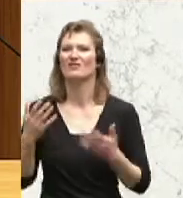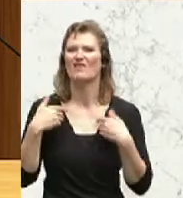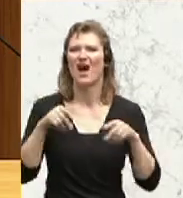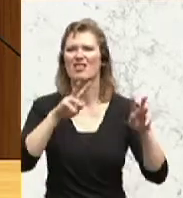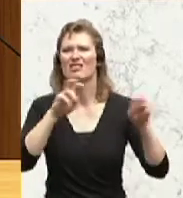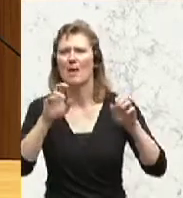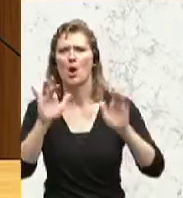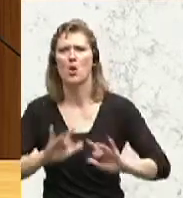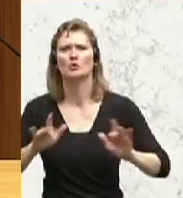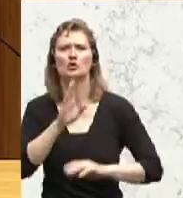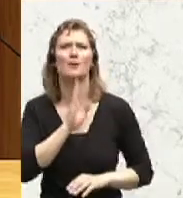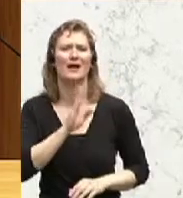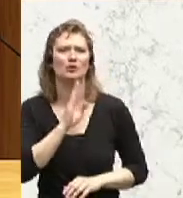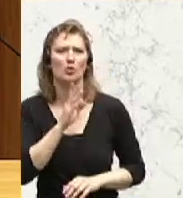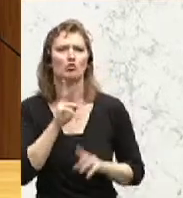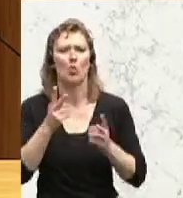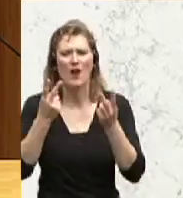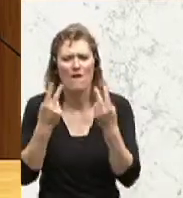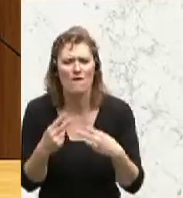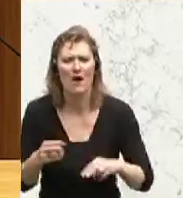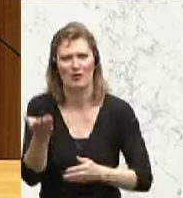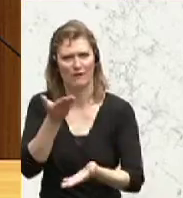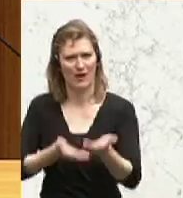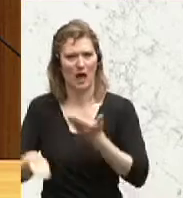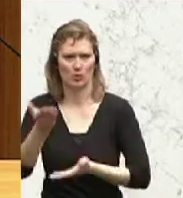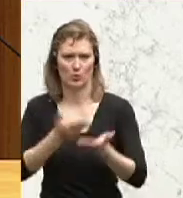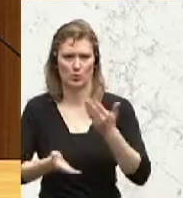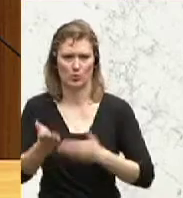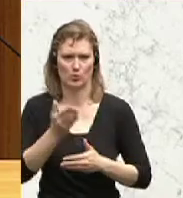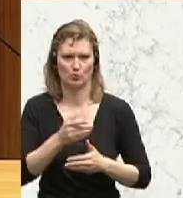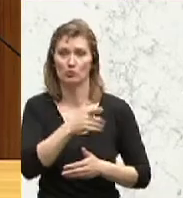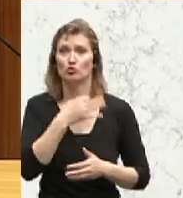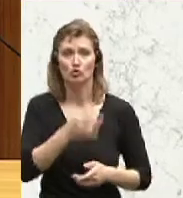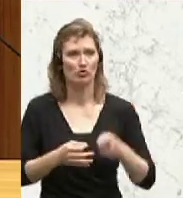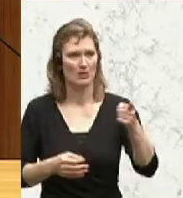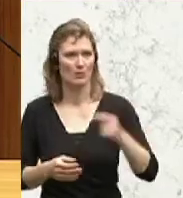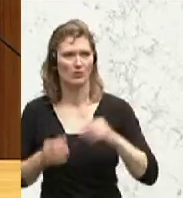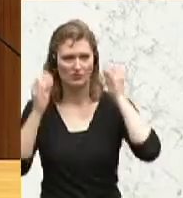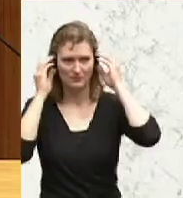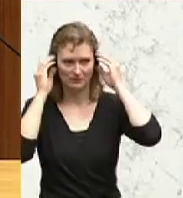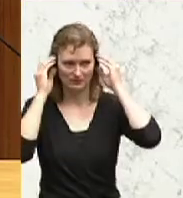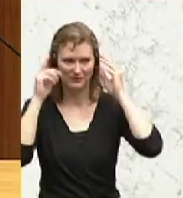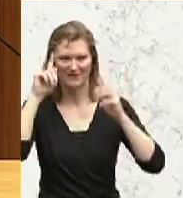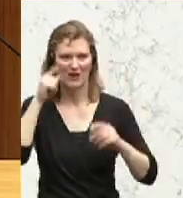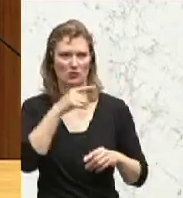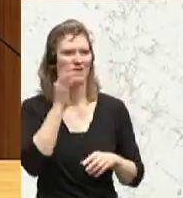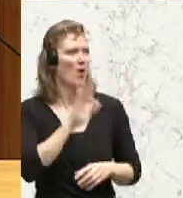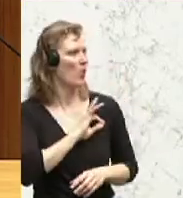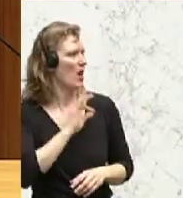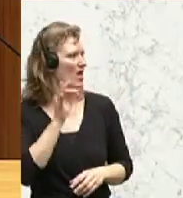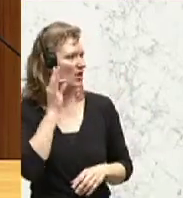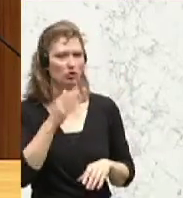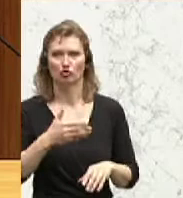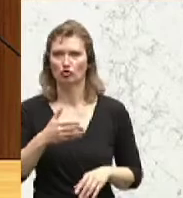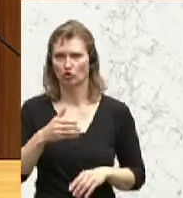Luxuspensionen noch weiter verhandeln möge, zugestimmt. Wissen Sie, Frau Kollegin Schwentner, wann dieses Gesetz in